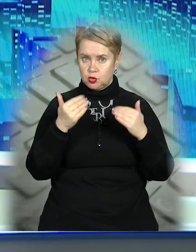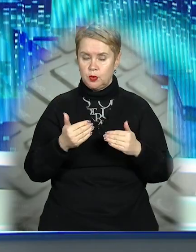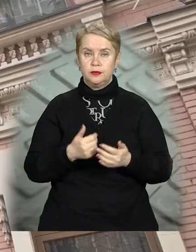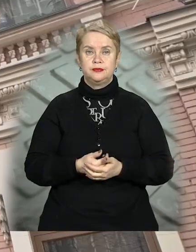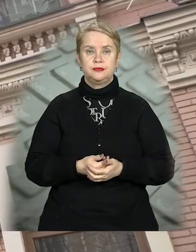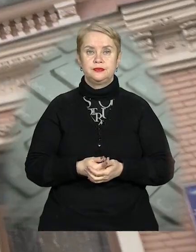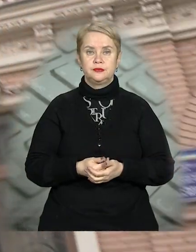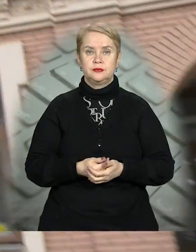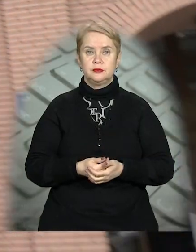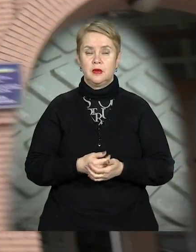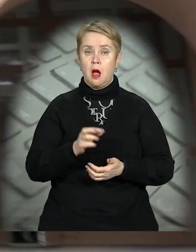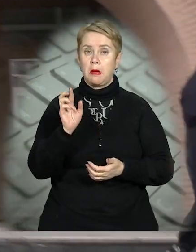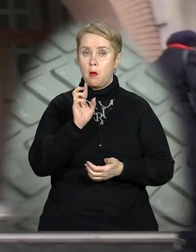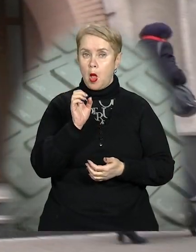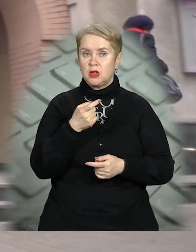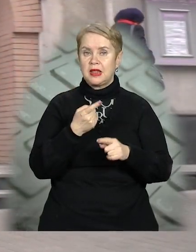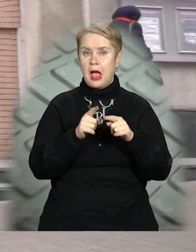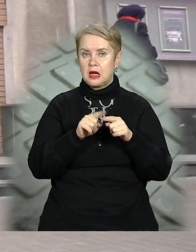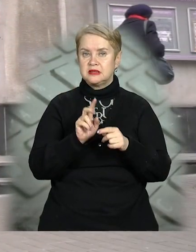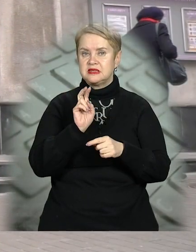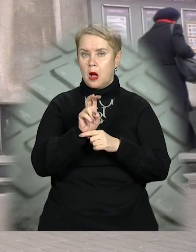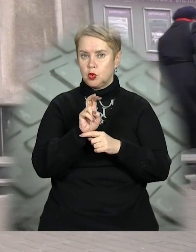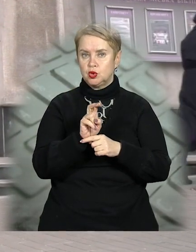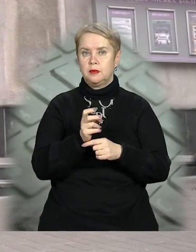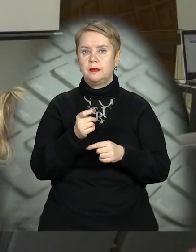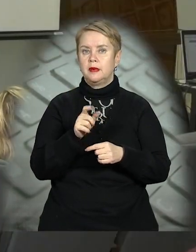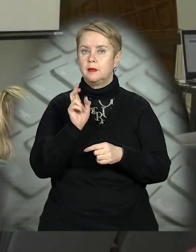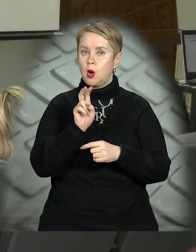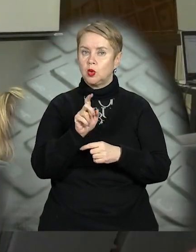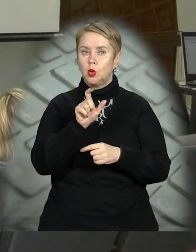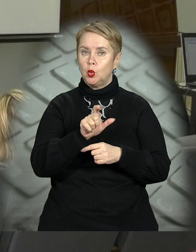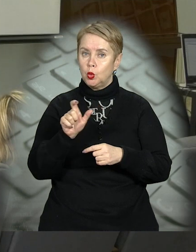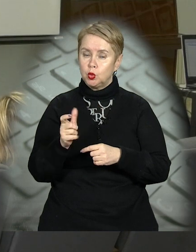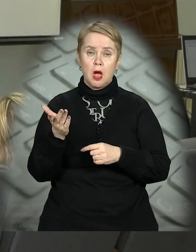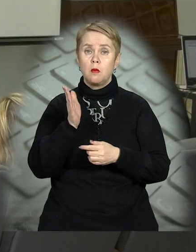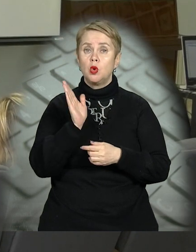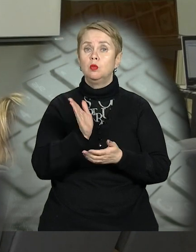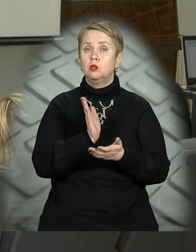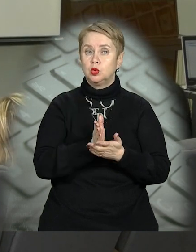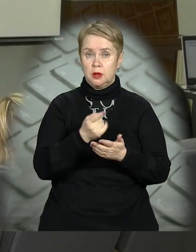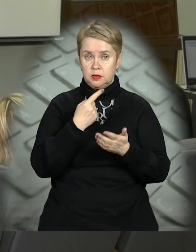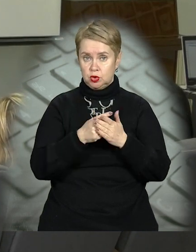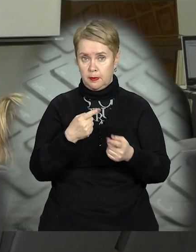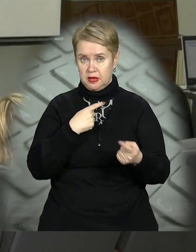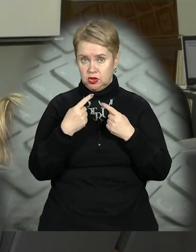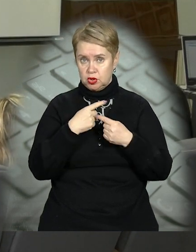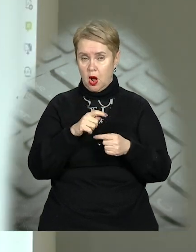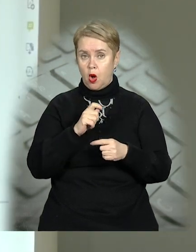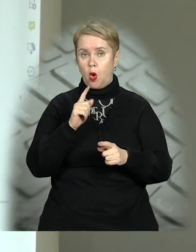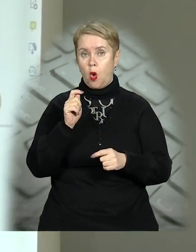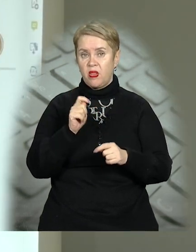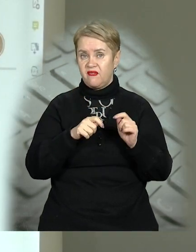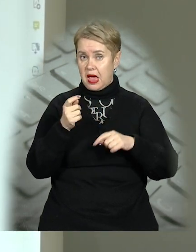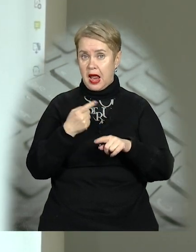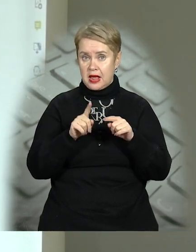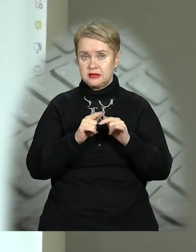матеріалі. Бібліотека, до якої захочуть приходити люди, якою вона може бути. Про це йшлося під час прес-конференції,